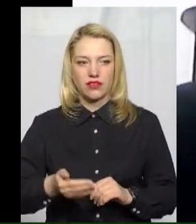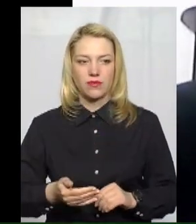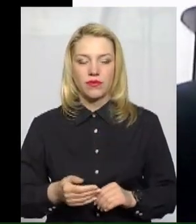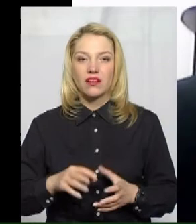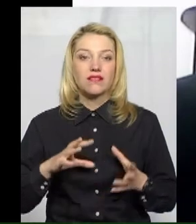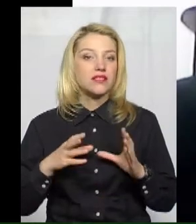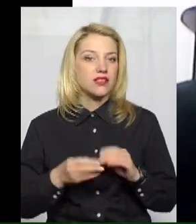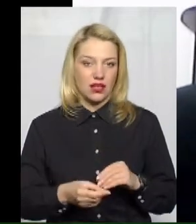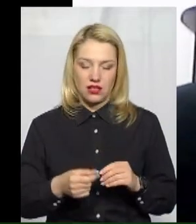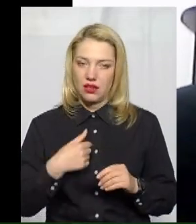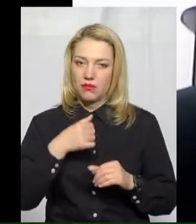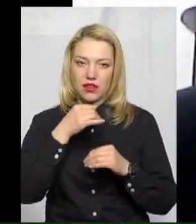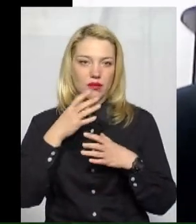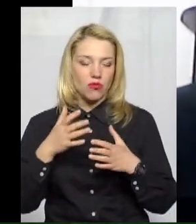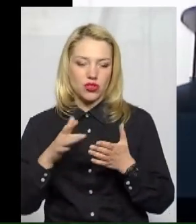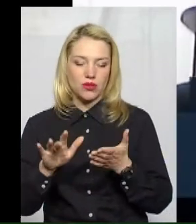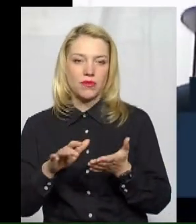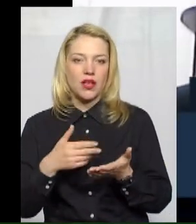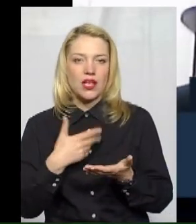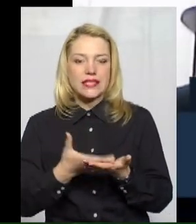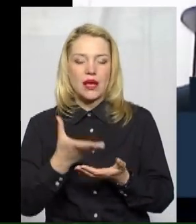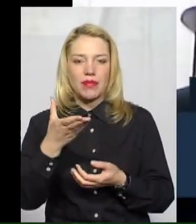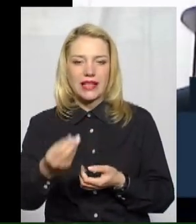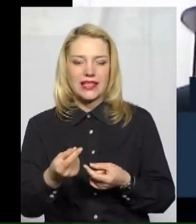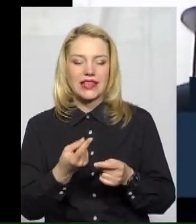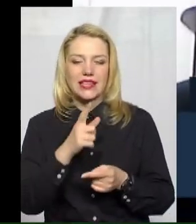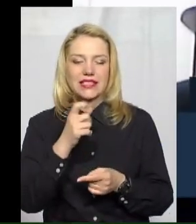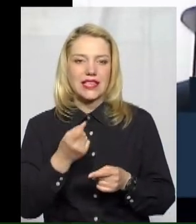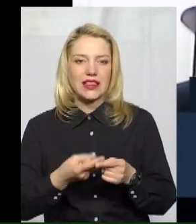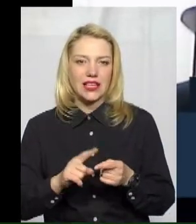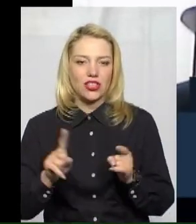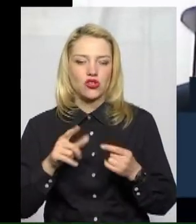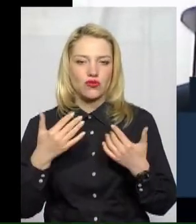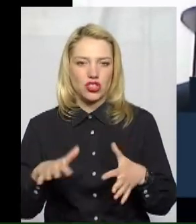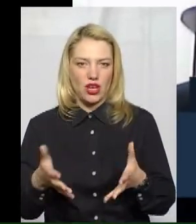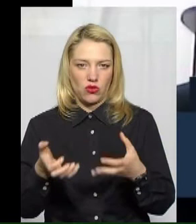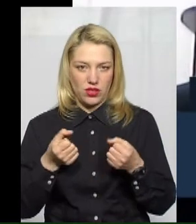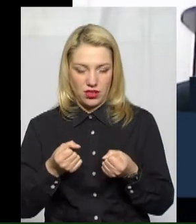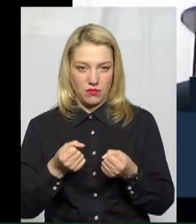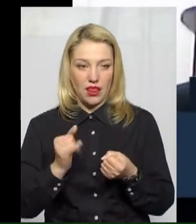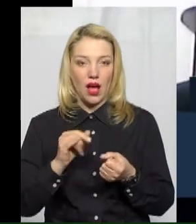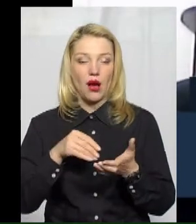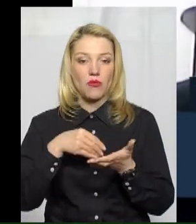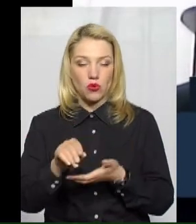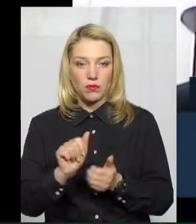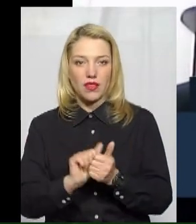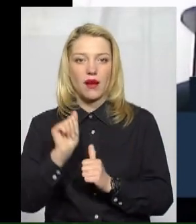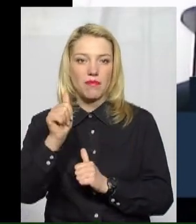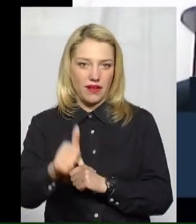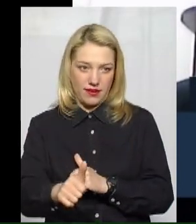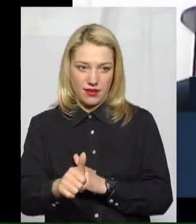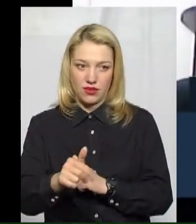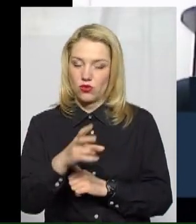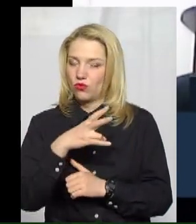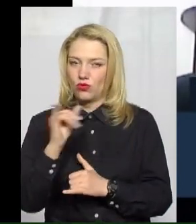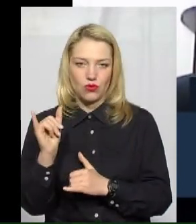можемо розраховуватись за те, що ми вже отримуємо. Нам важко розраховуватися за нього. А про купівлю наперед взагалі, ну, мови не